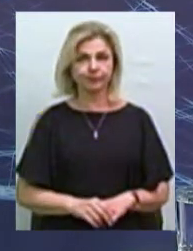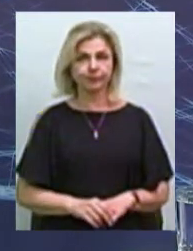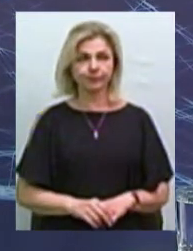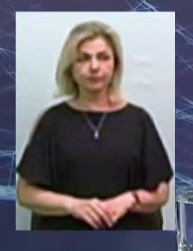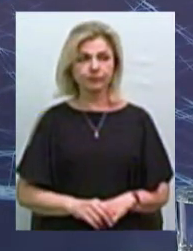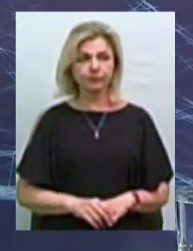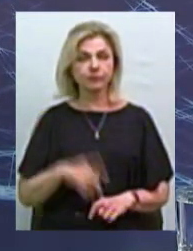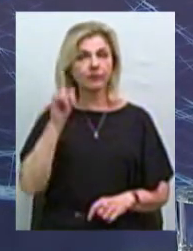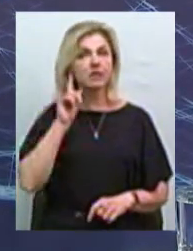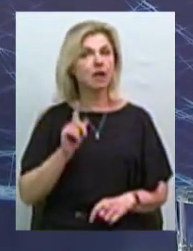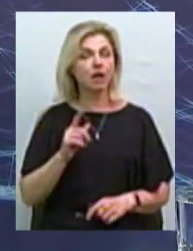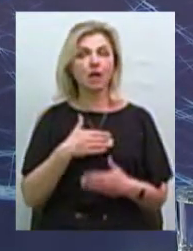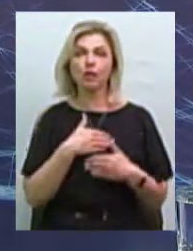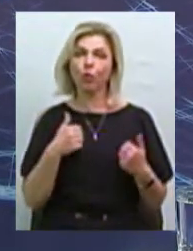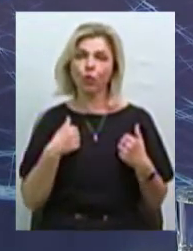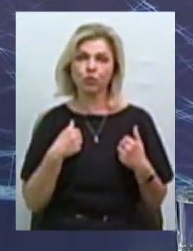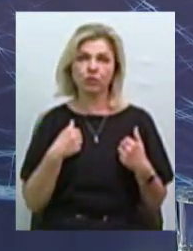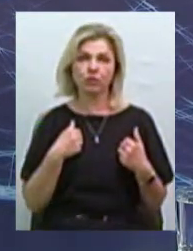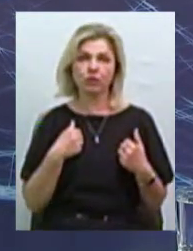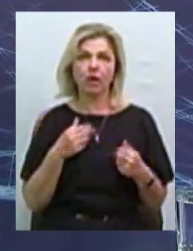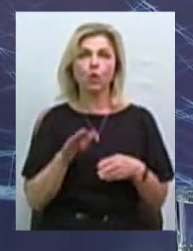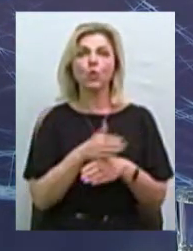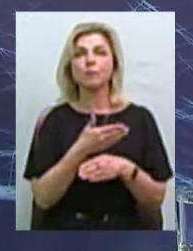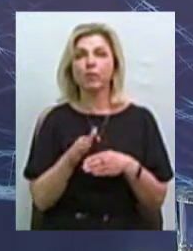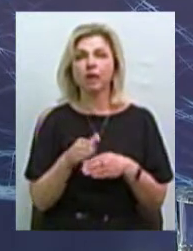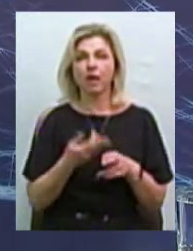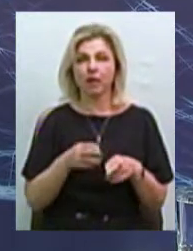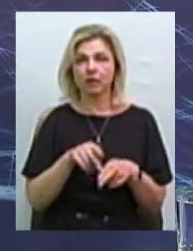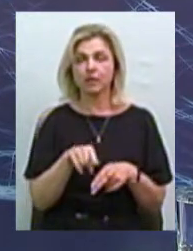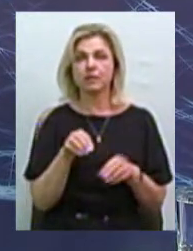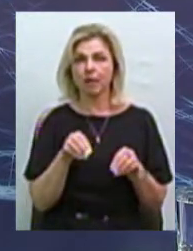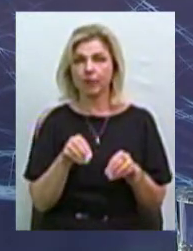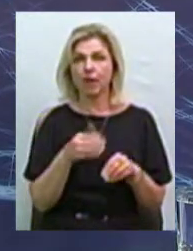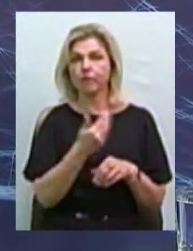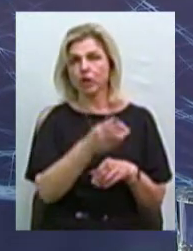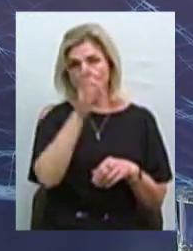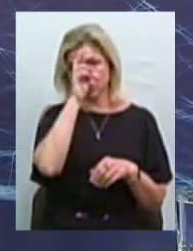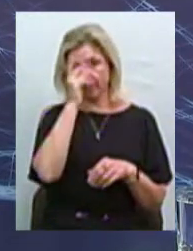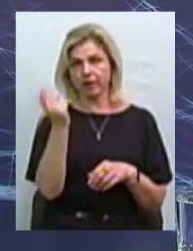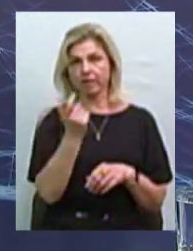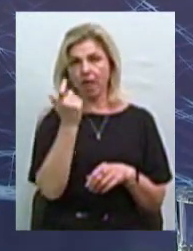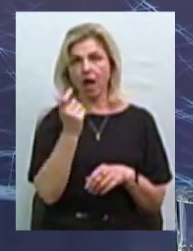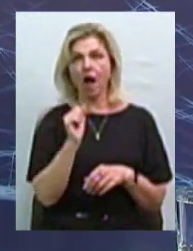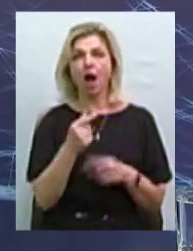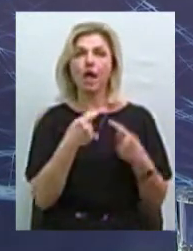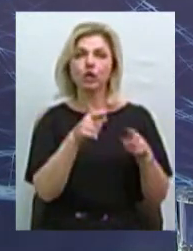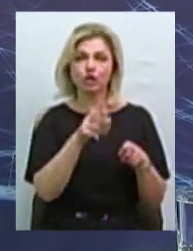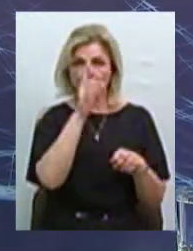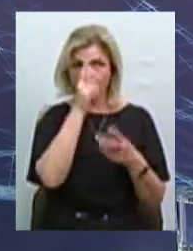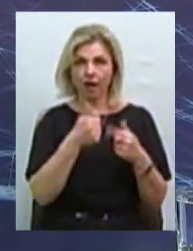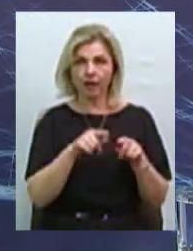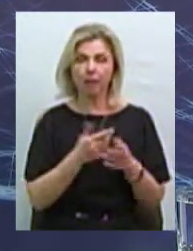Ізраїль не хоче розподіляти ту землю, вона в державі власності. Але інша країня, наприклад,